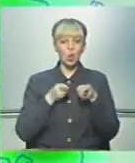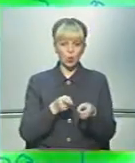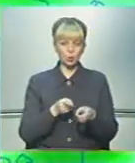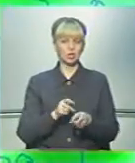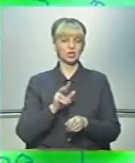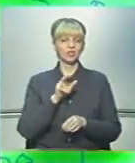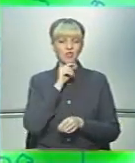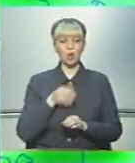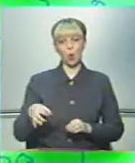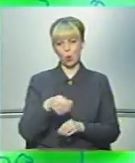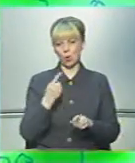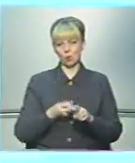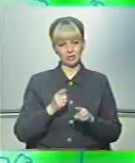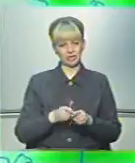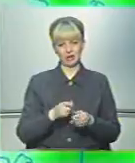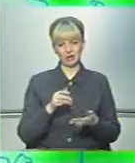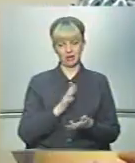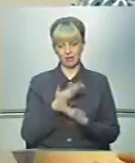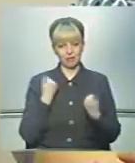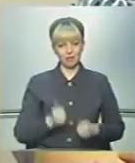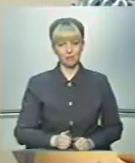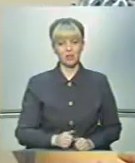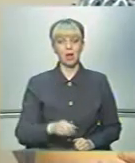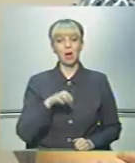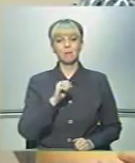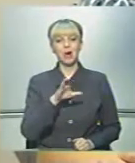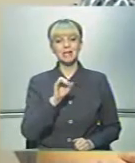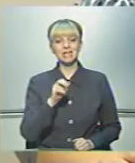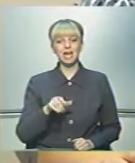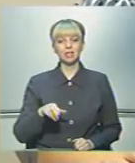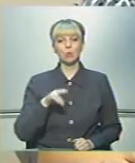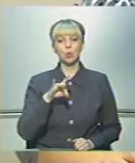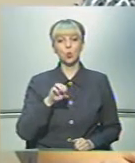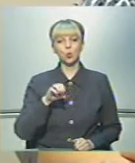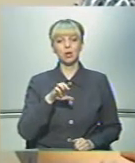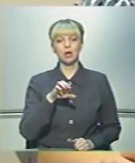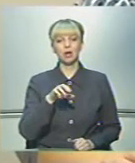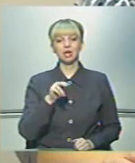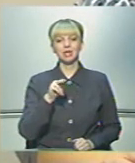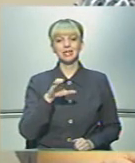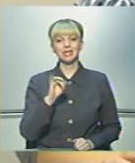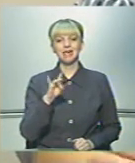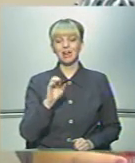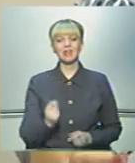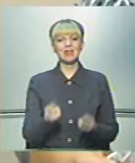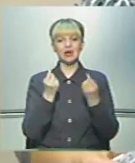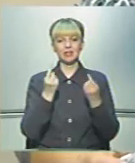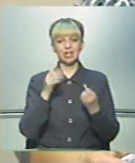Чернівецької області це не становить. В басейні прута і сірята відмічалися невеликі підйомні рівні води.